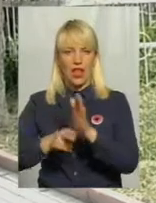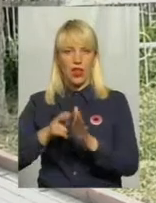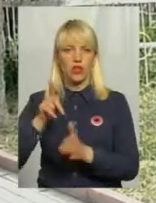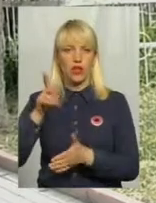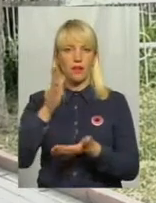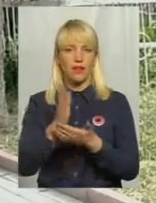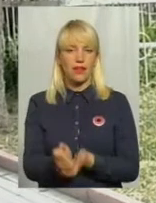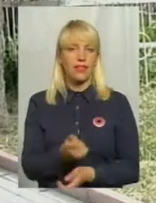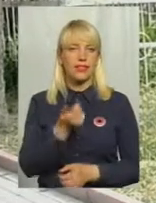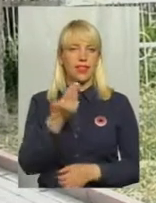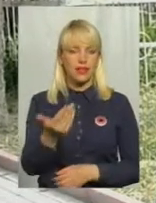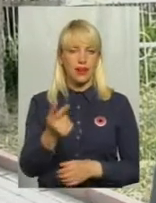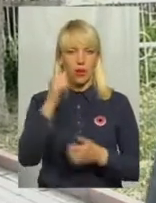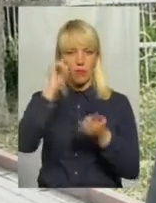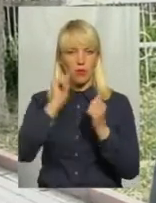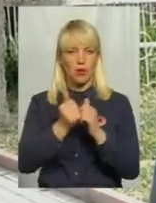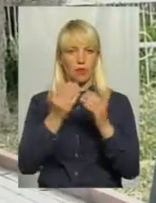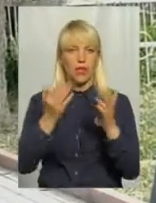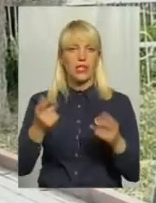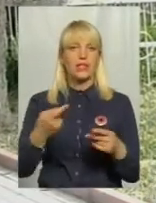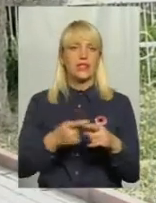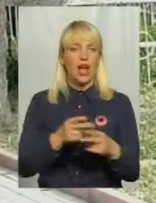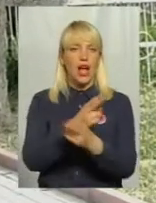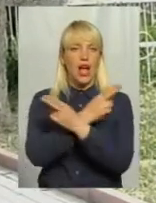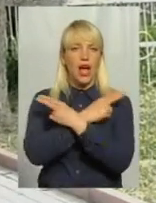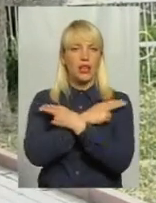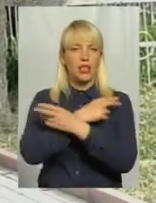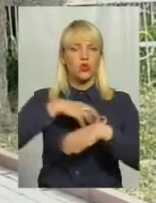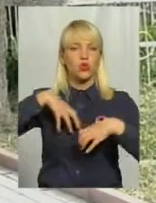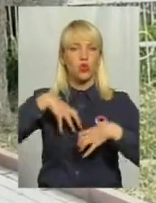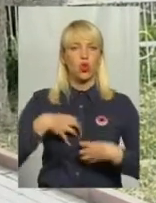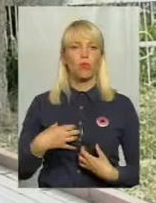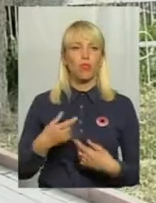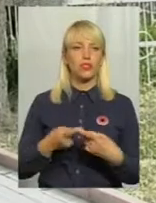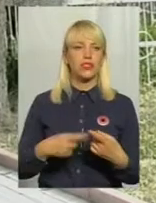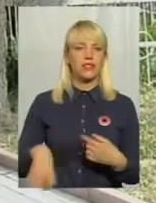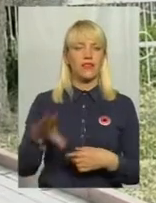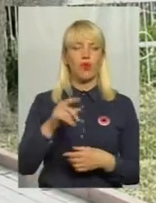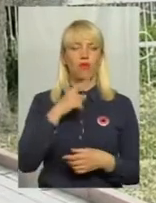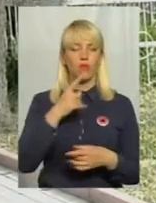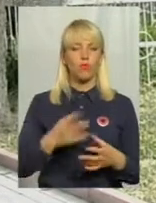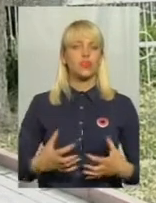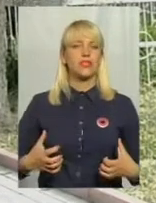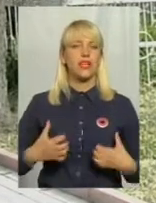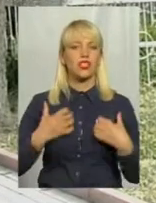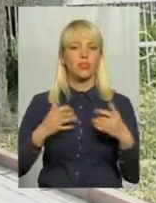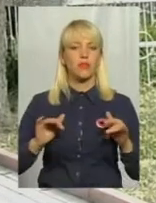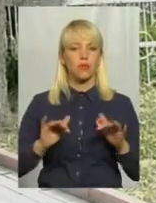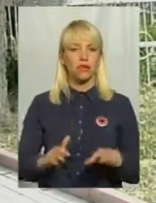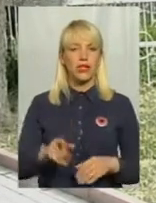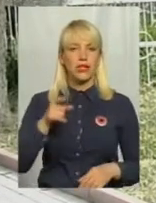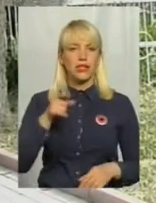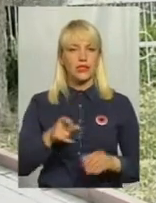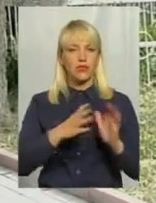меморіальних пам'ятників, це англоскорботи, і однозначно тут ексурсовод говорить про страшні події 30-х років, про